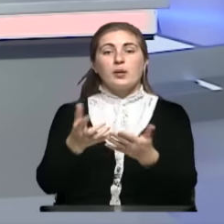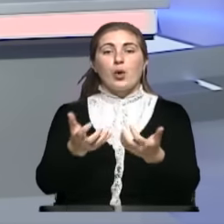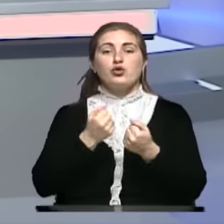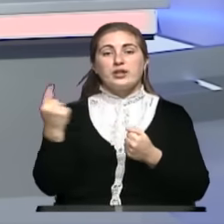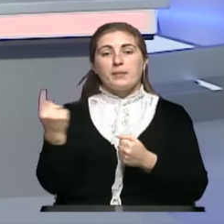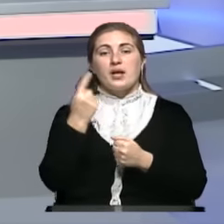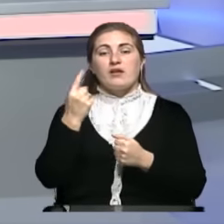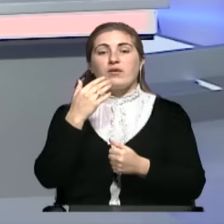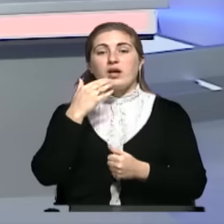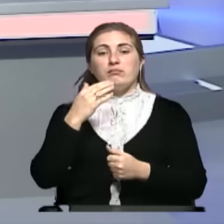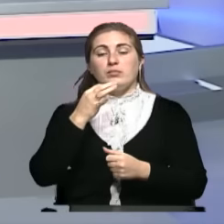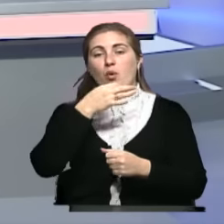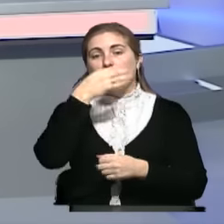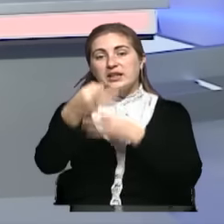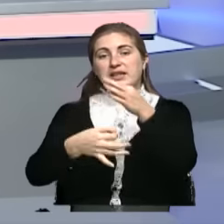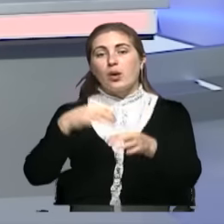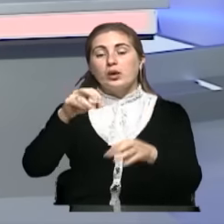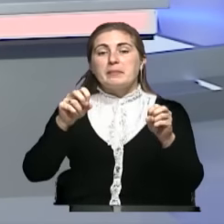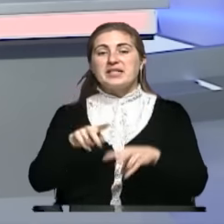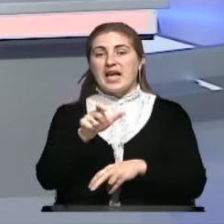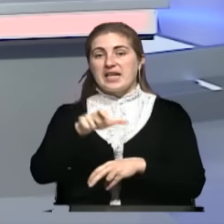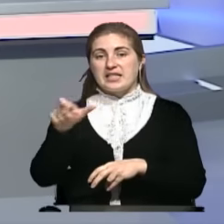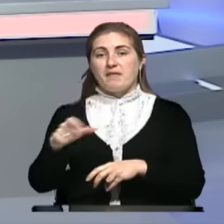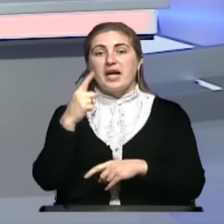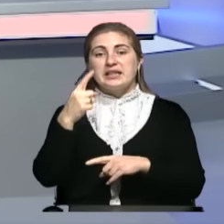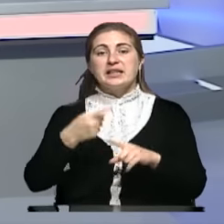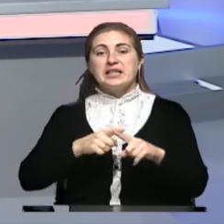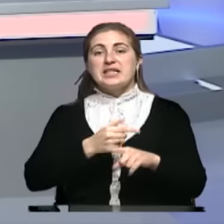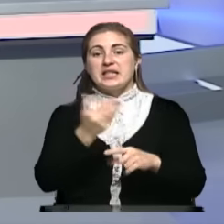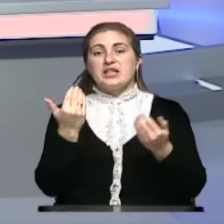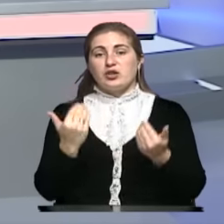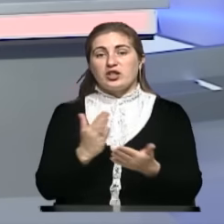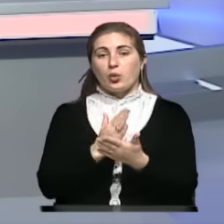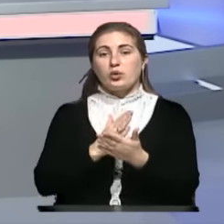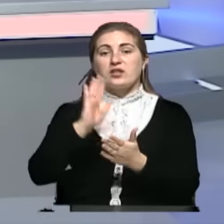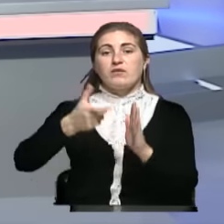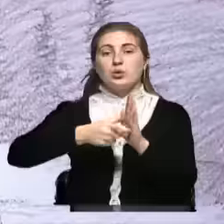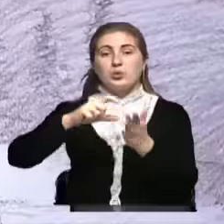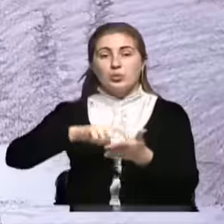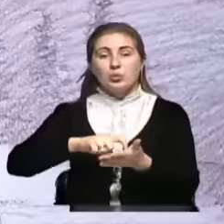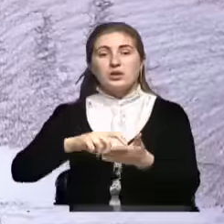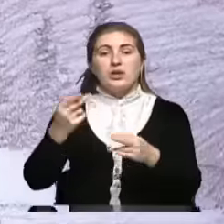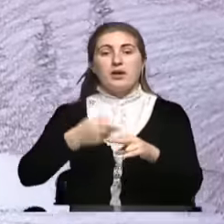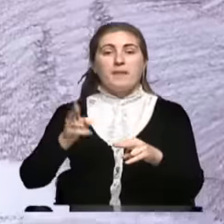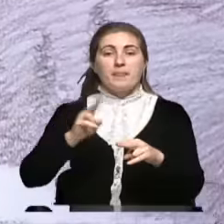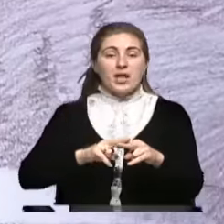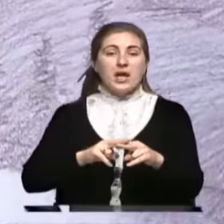первые отклики от специалистов. Один из них сейчас находится в студии. Это